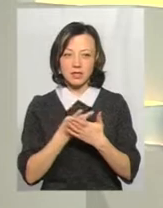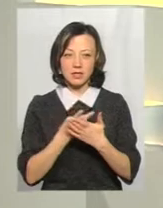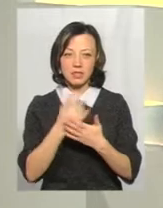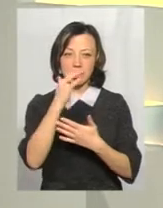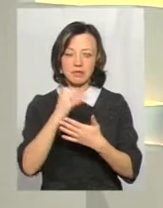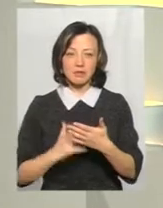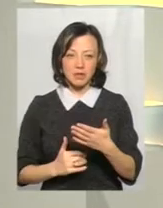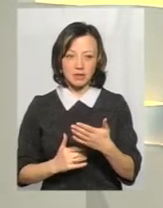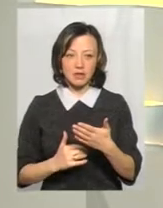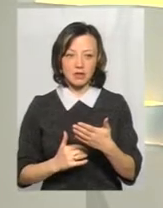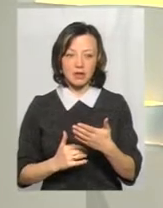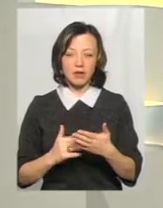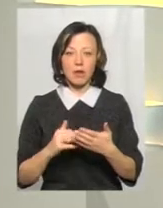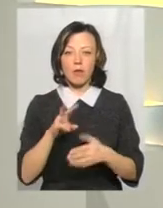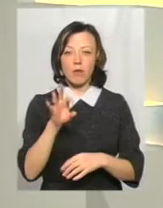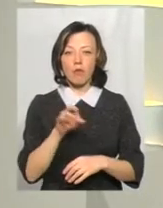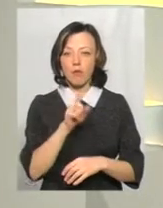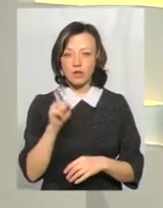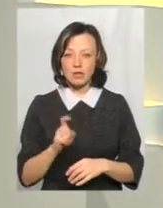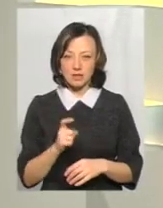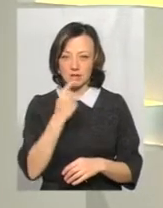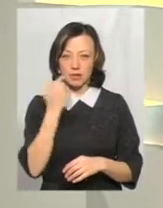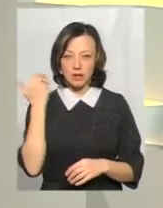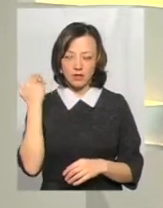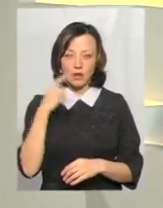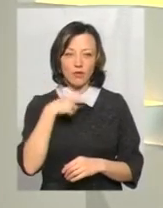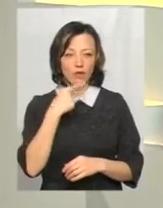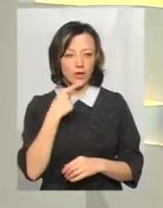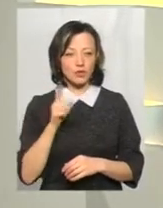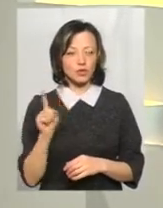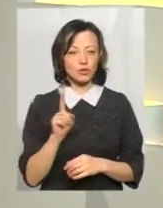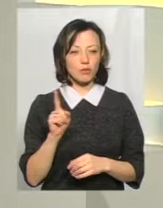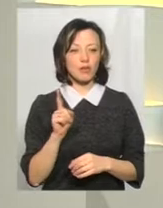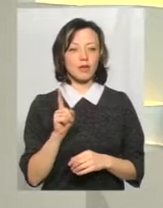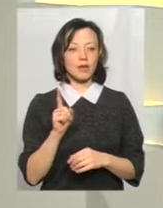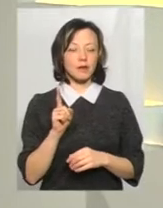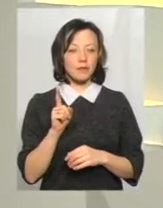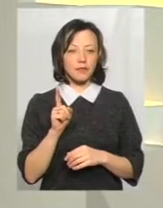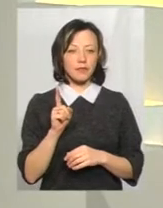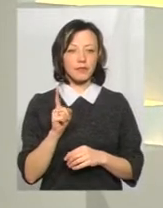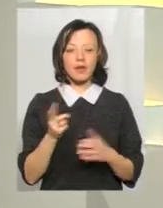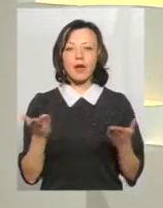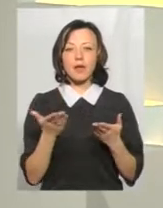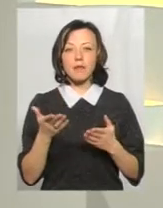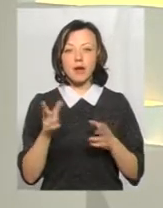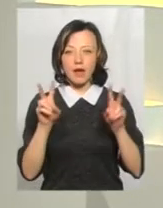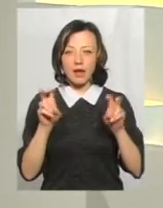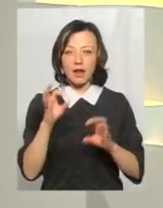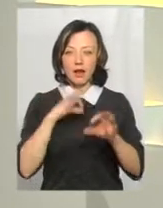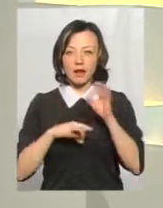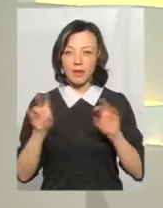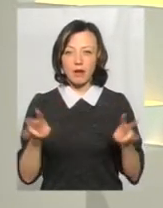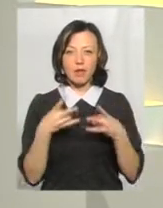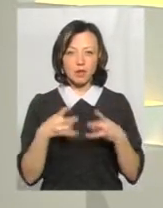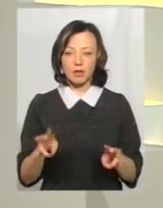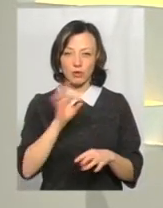список, все ж таки, МОЗ, про який нещодавно ми вже говорили, для того, щоб ми зрозуміли, якими ж ліками не потрібно